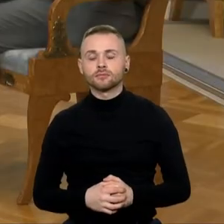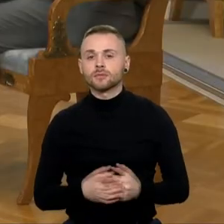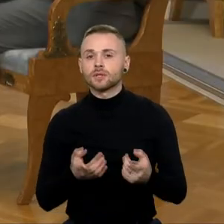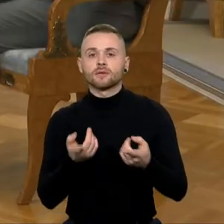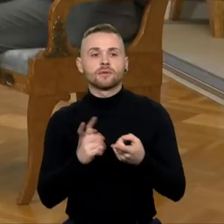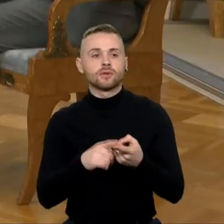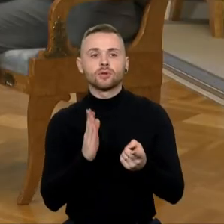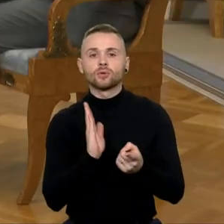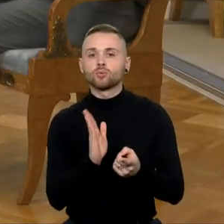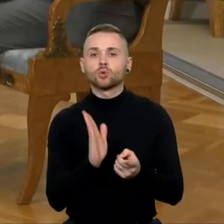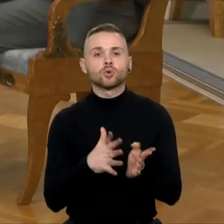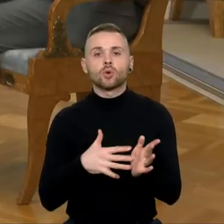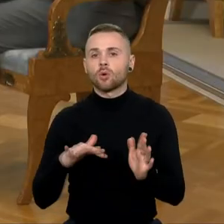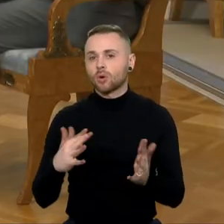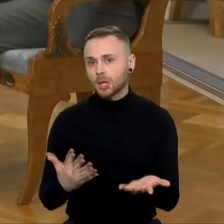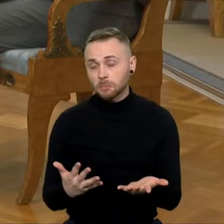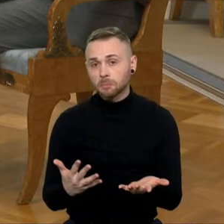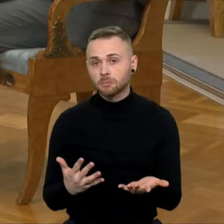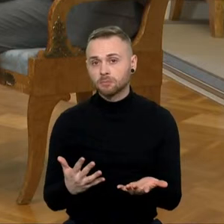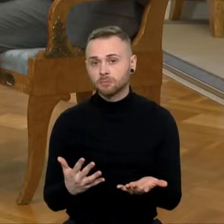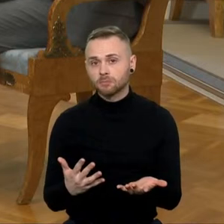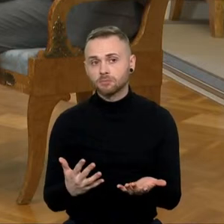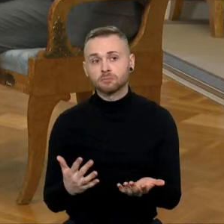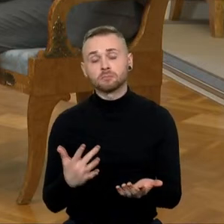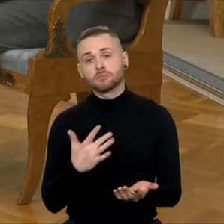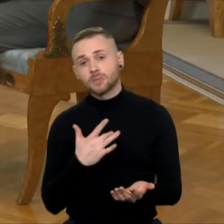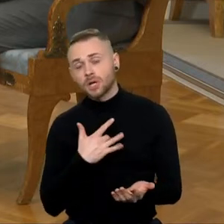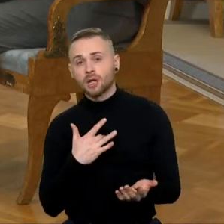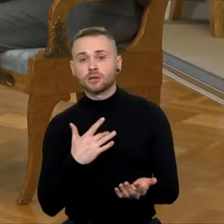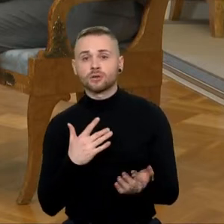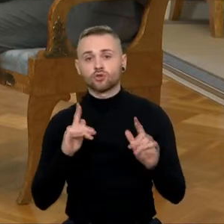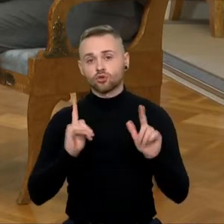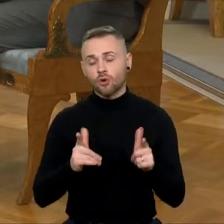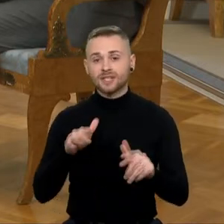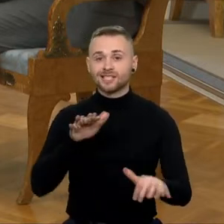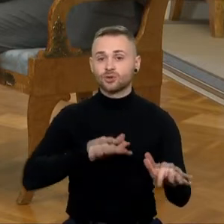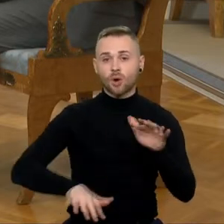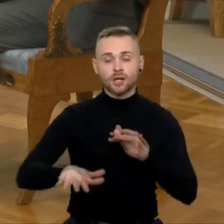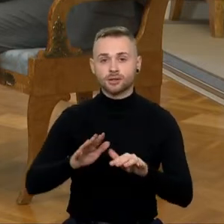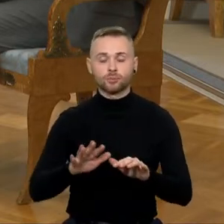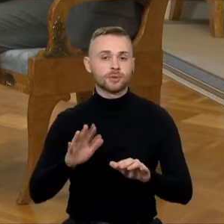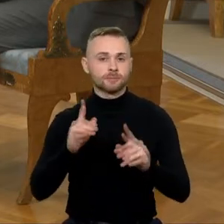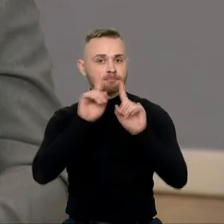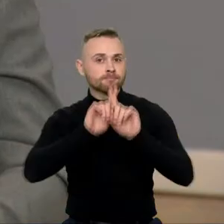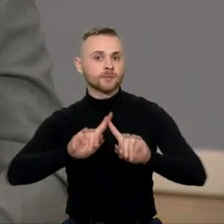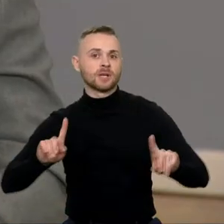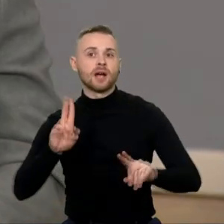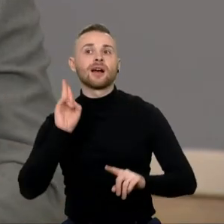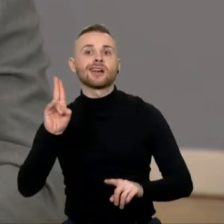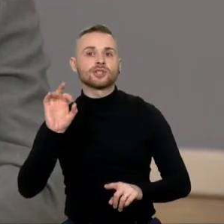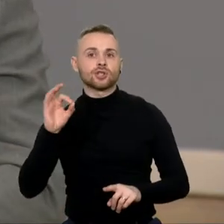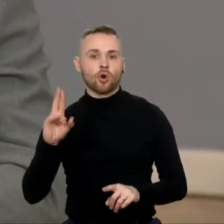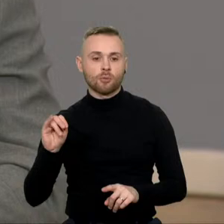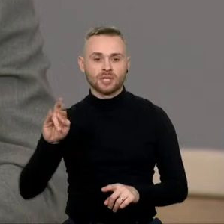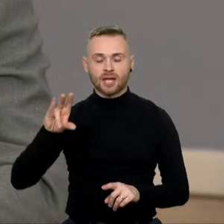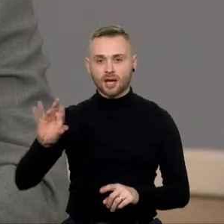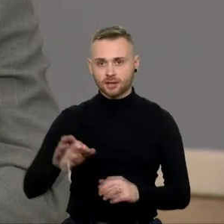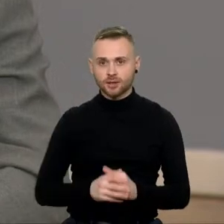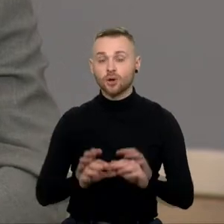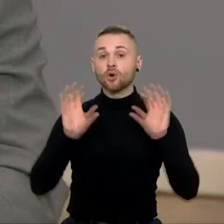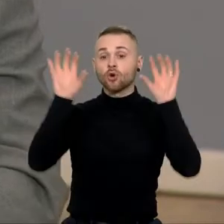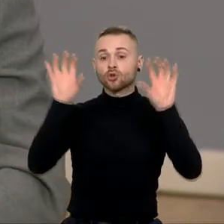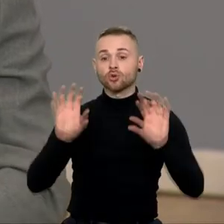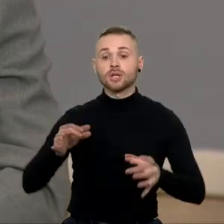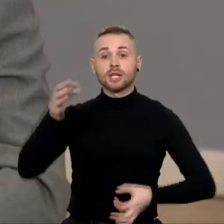gali susiklostati visiškai skirtingą politinę situaciją dėl komisaro skirimo. Konstitucinis teismas šią savaitę